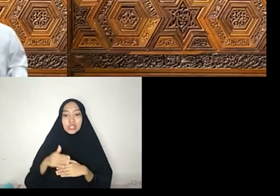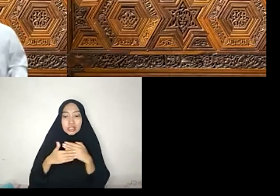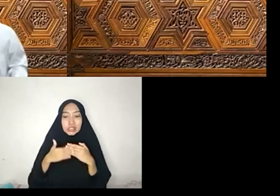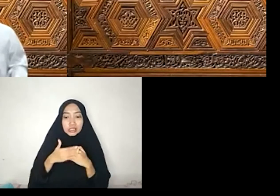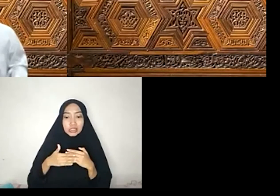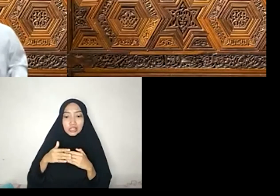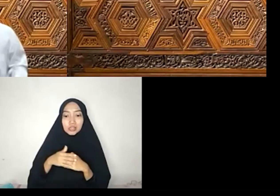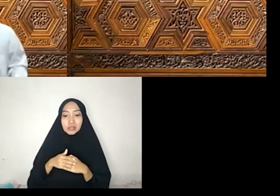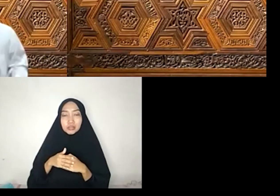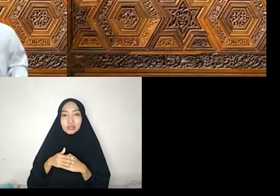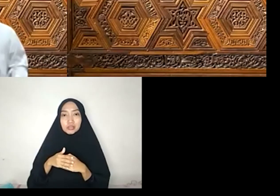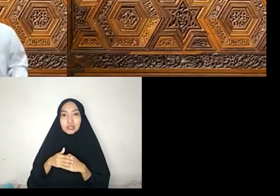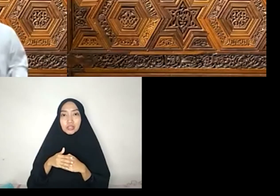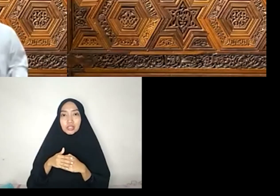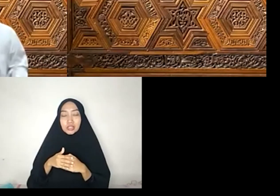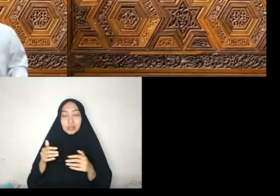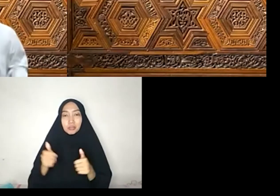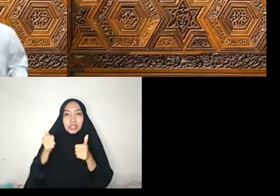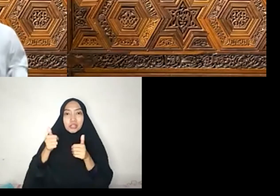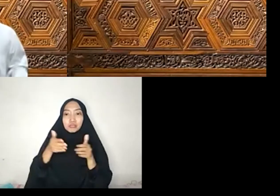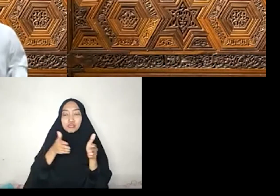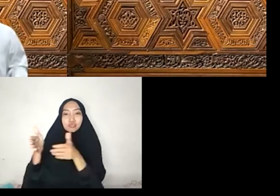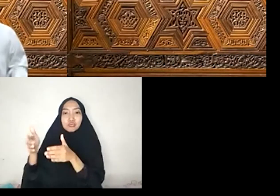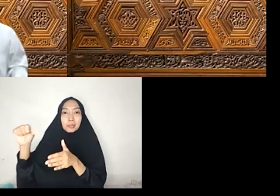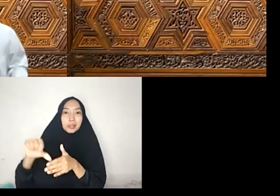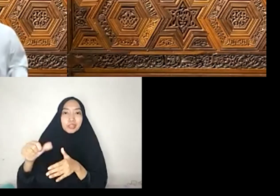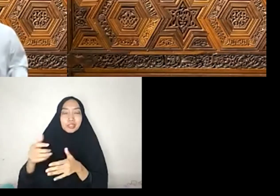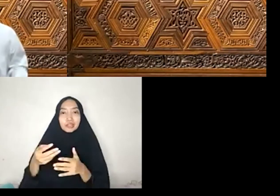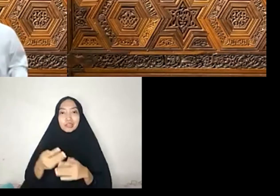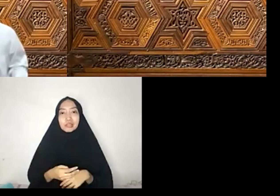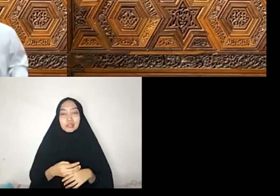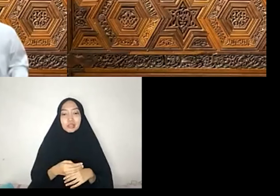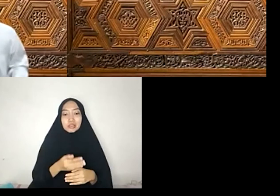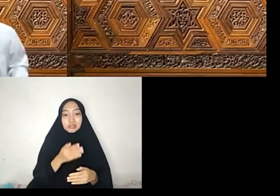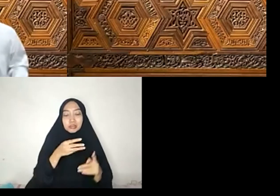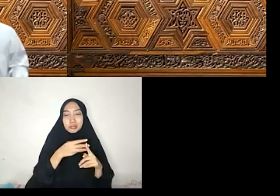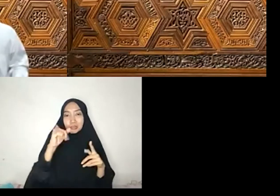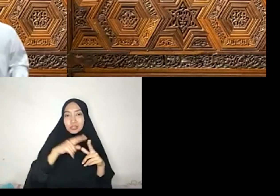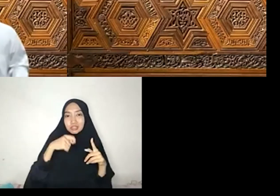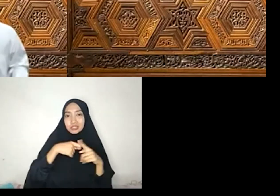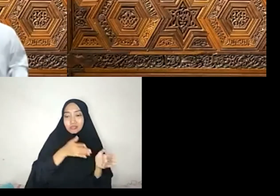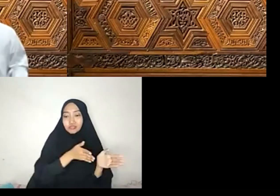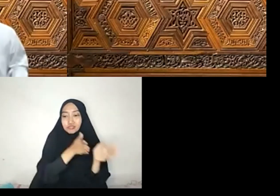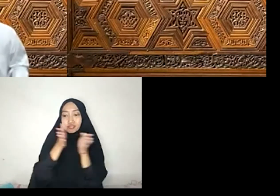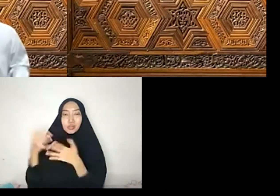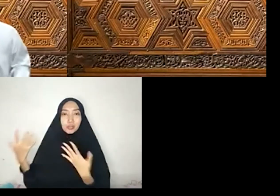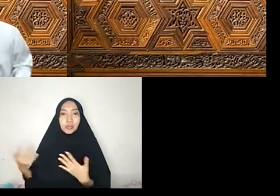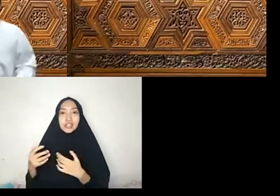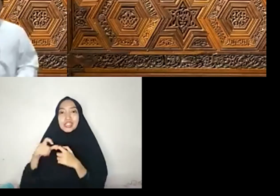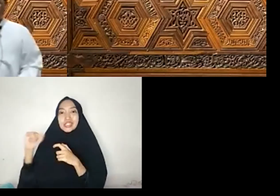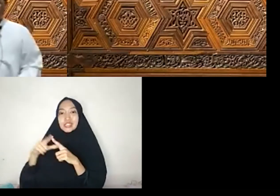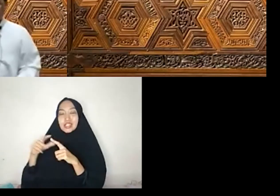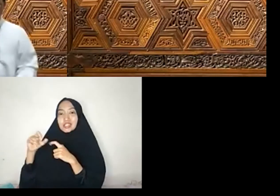menuju kerusakan Dari kebijaksanaan menuju kesiasiaan Maka, bukanlah dari